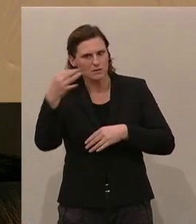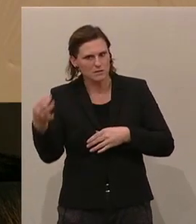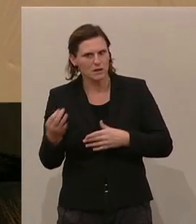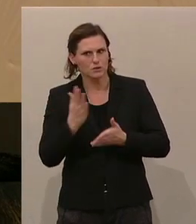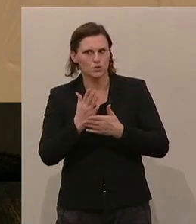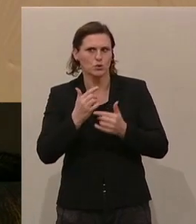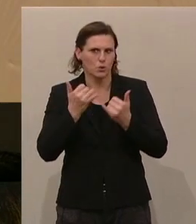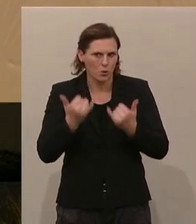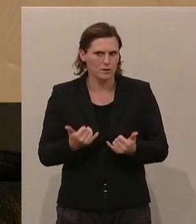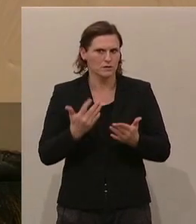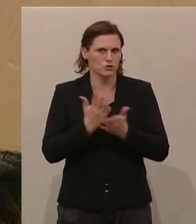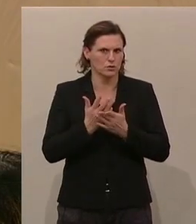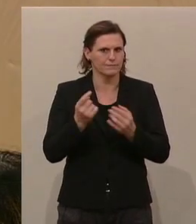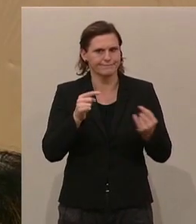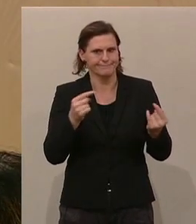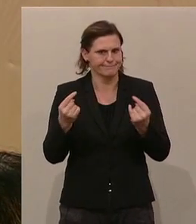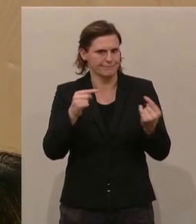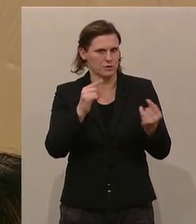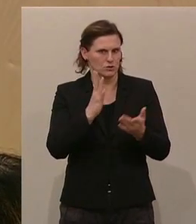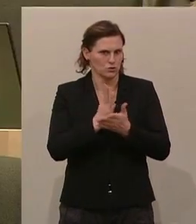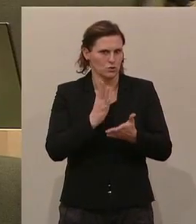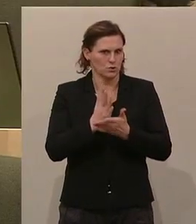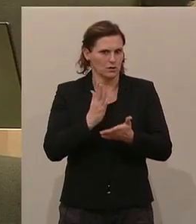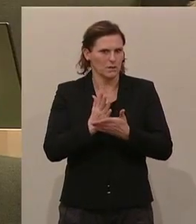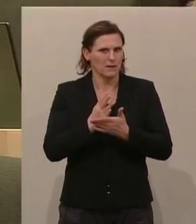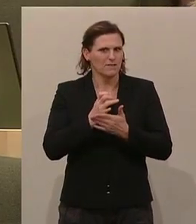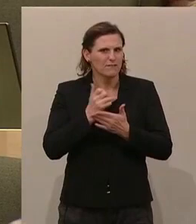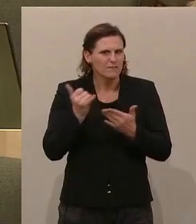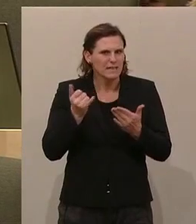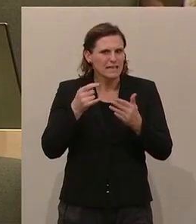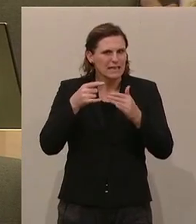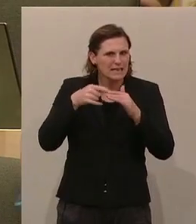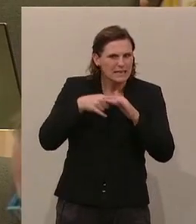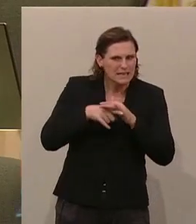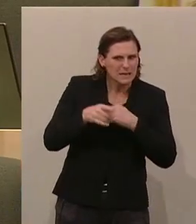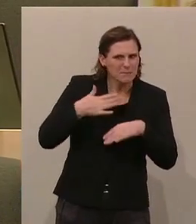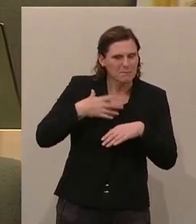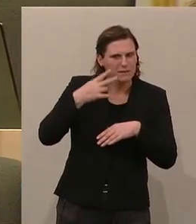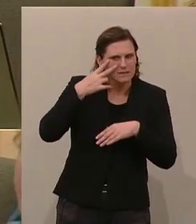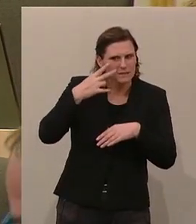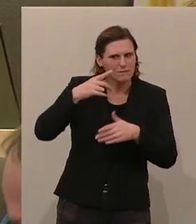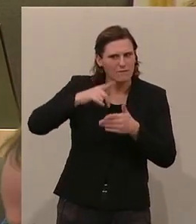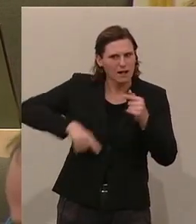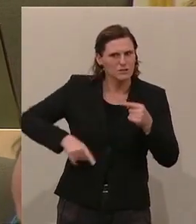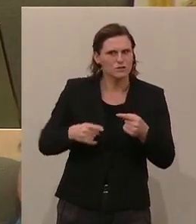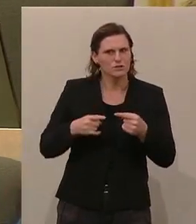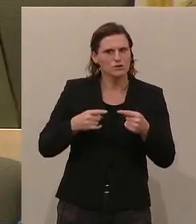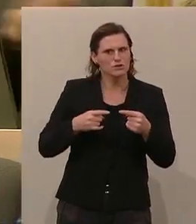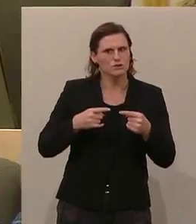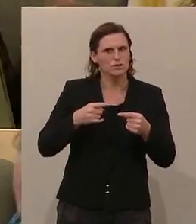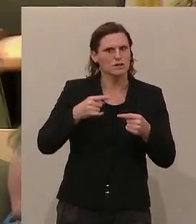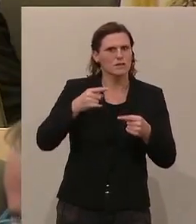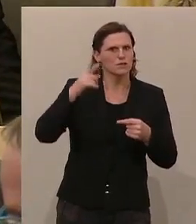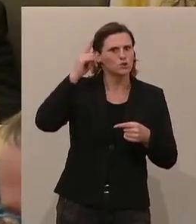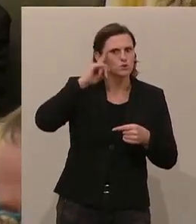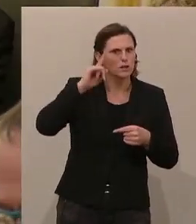heute schon länger und ausführlicher diskutiert. Aber diese Herangehensweise ist eben aus unserer Sicht falsch. Lehramtsstudenten dürfen keine Gratis-Nachhilfelehrer sein